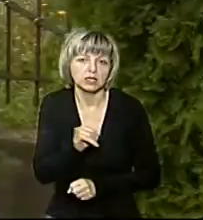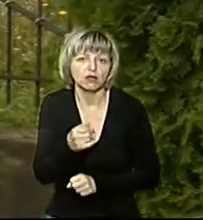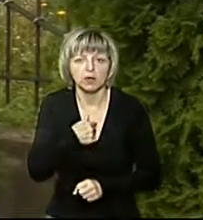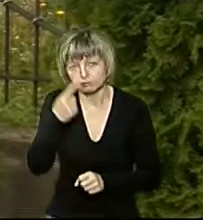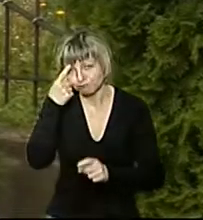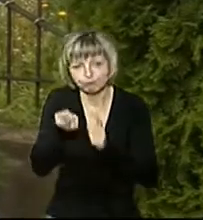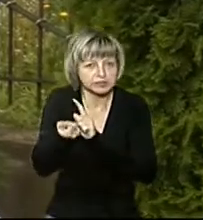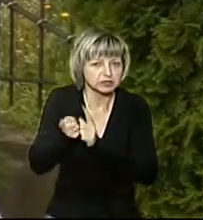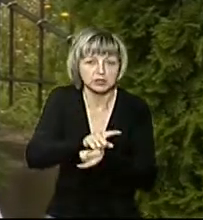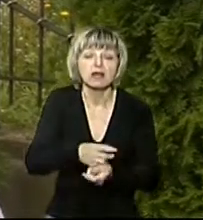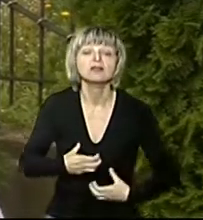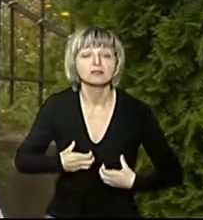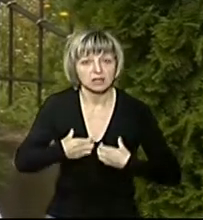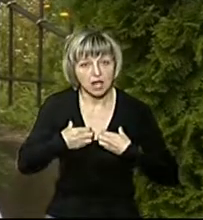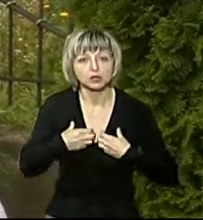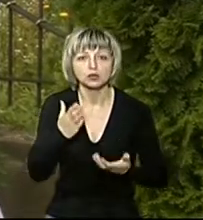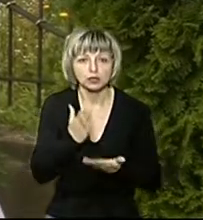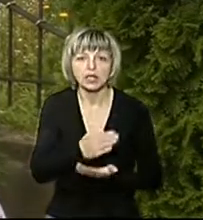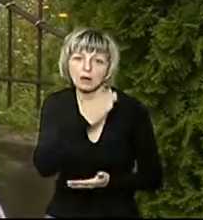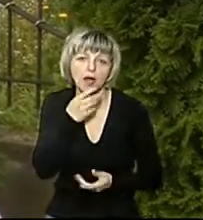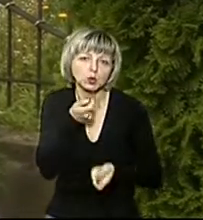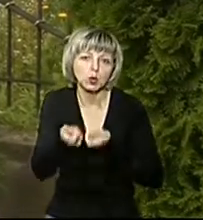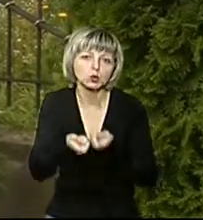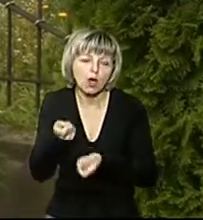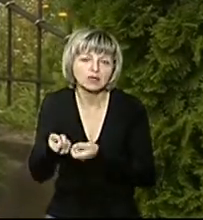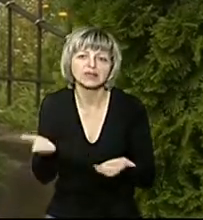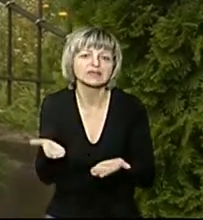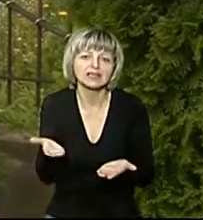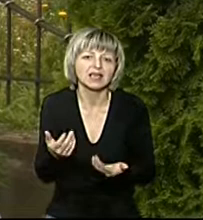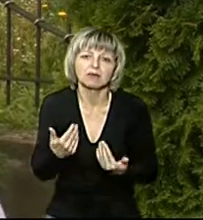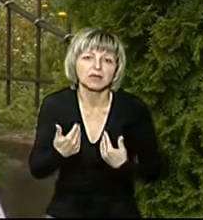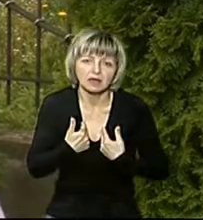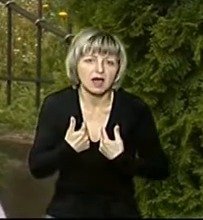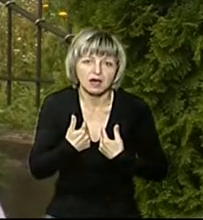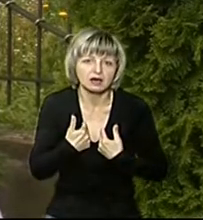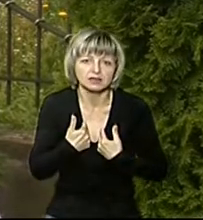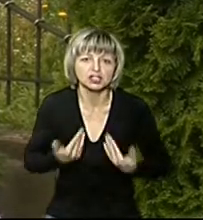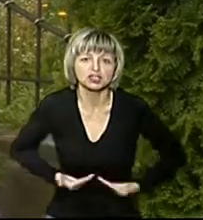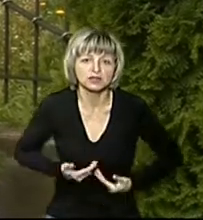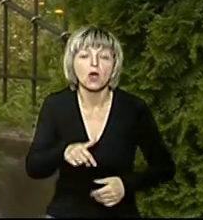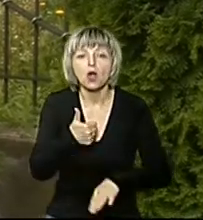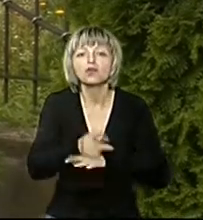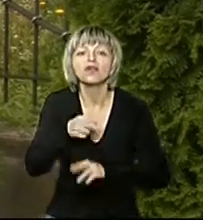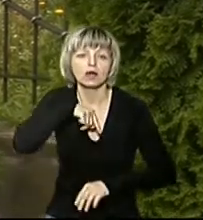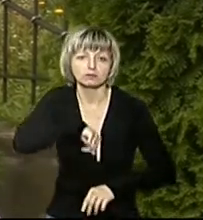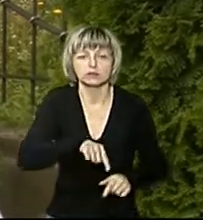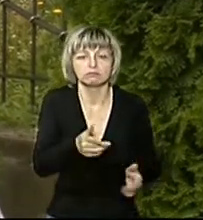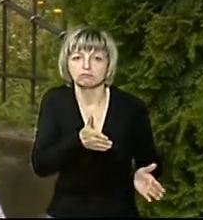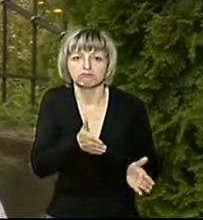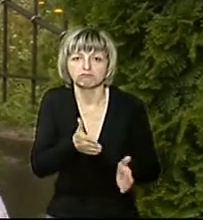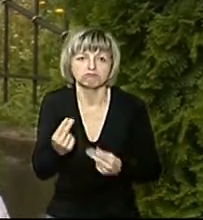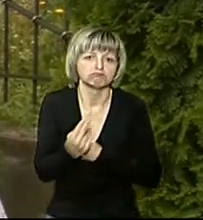свій догляд. Страшно, звичайно, є багато нюансів з якими, але головне, як ви себе налаштуєте. Якщо ви хочете не